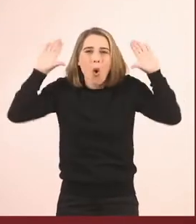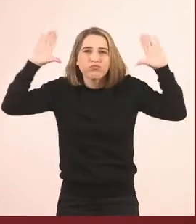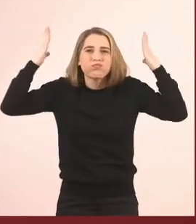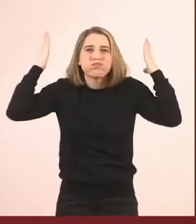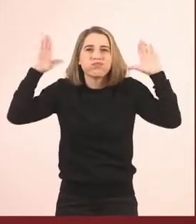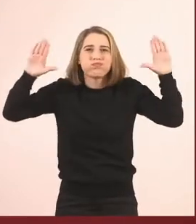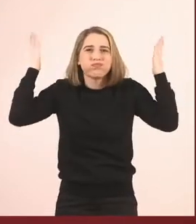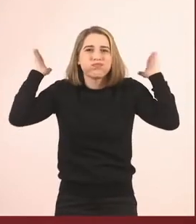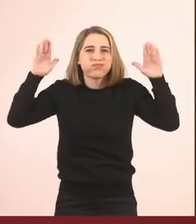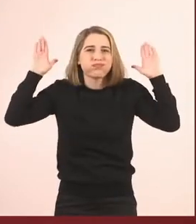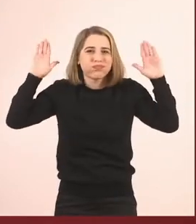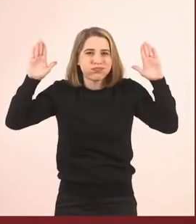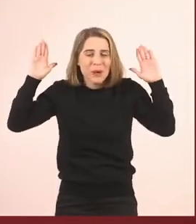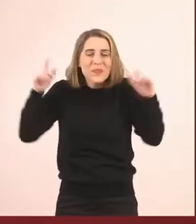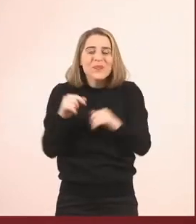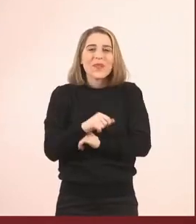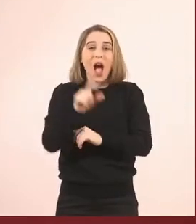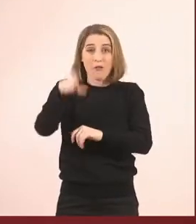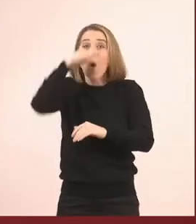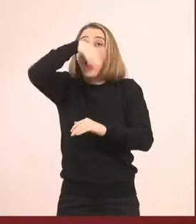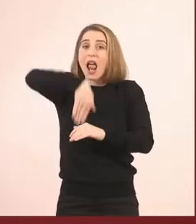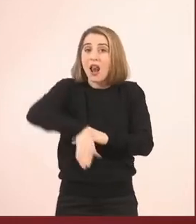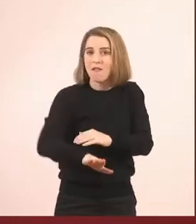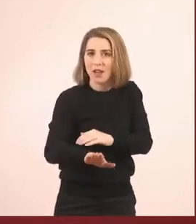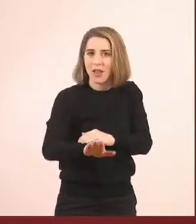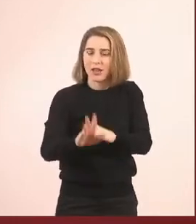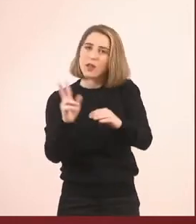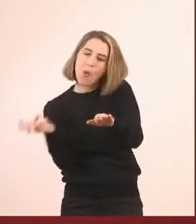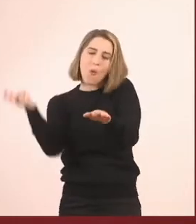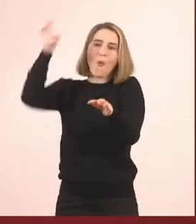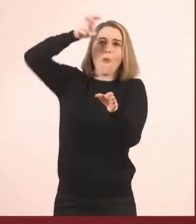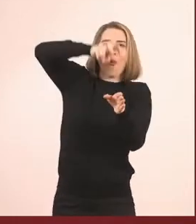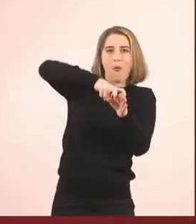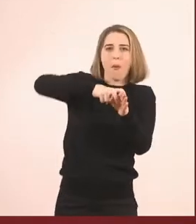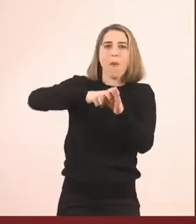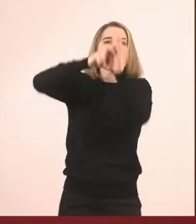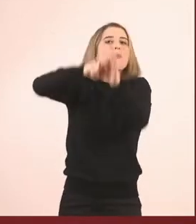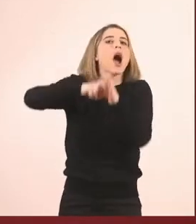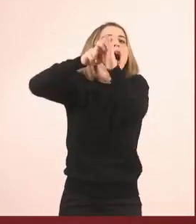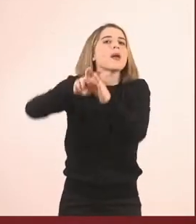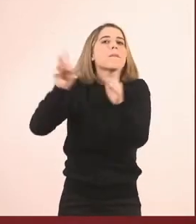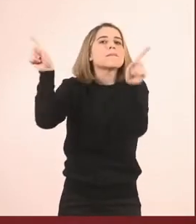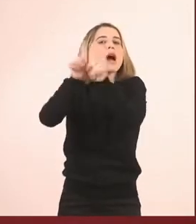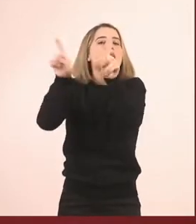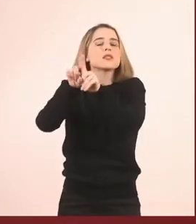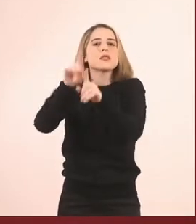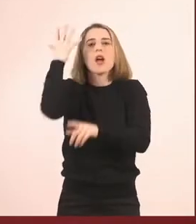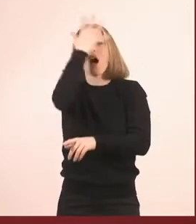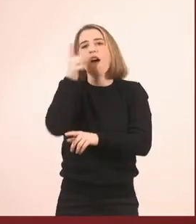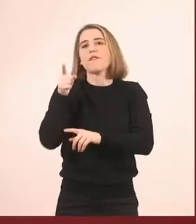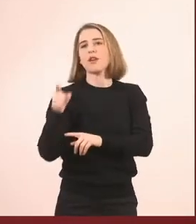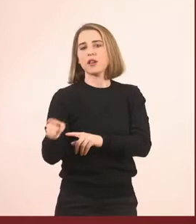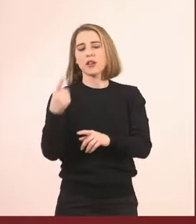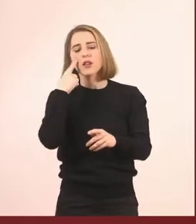τον παίρνει και τον καβαλάει ο Σκρούτς και τον πηγαίνει στην Αφρική και τότε του δείχνει πως ζουν τα παιδάκια